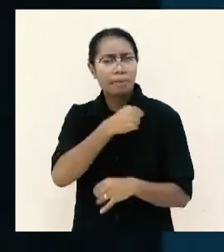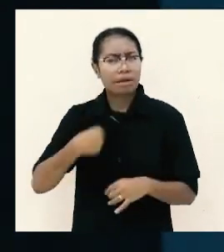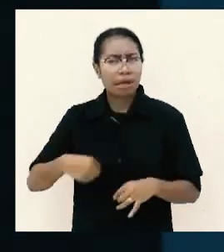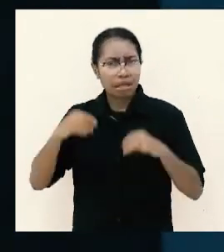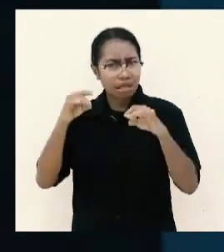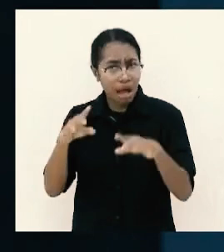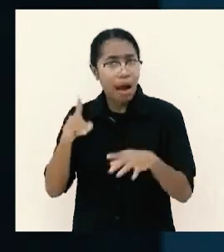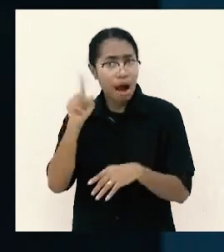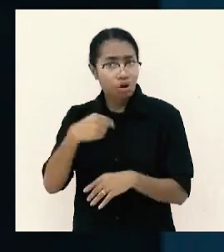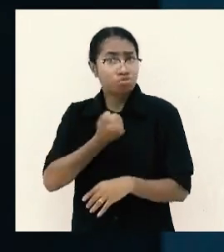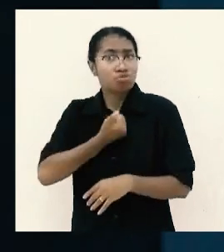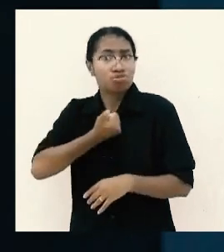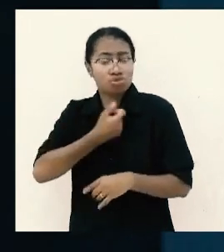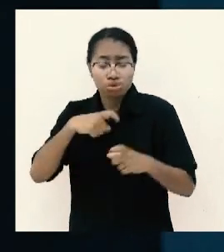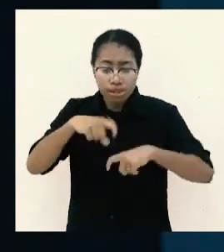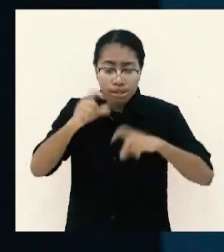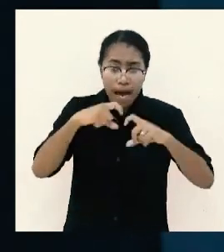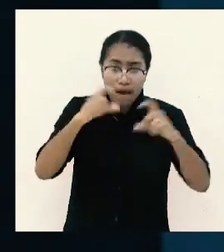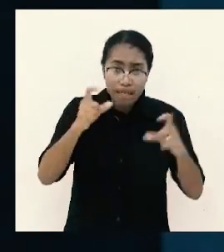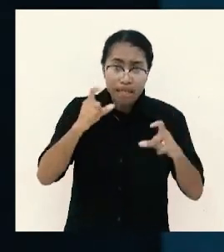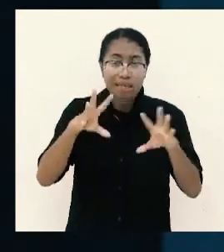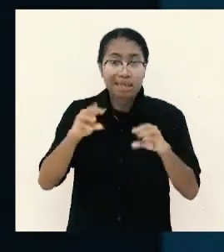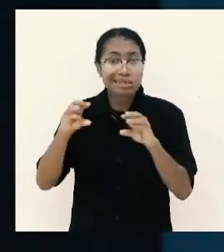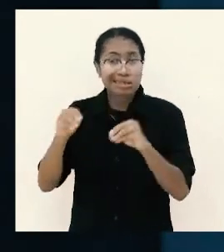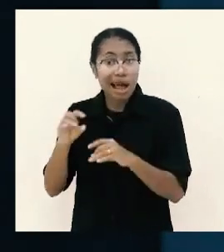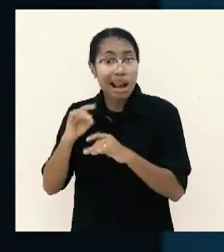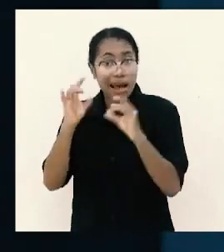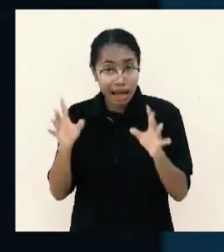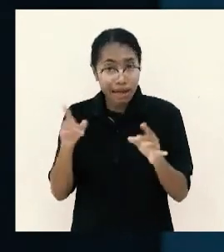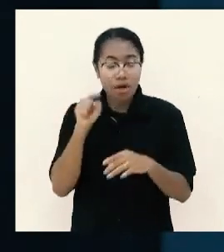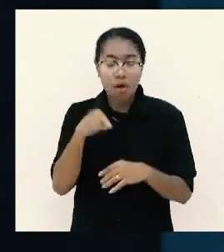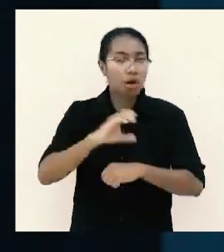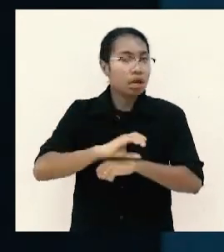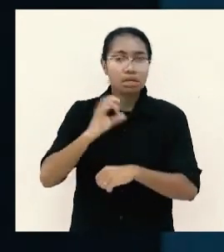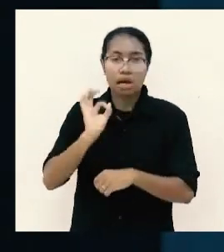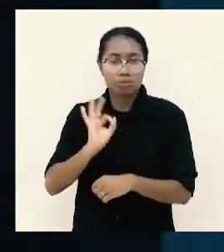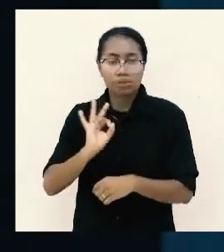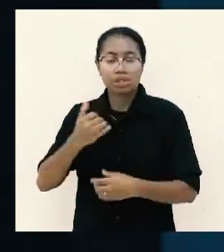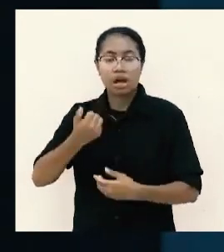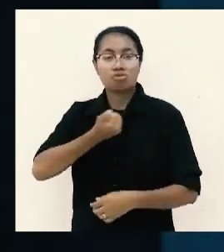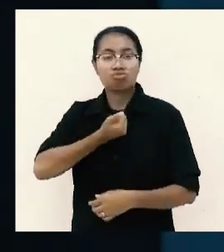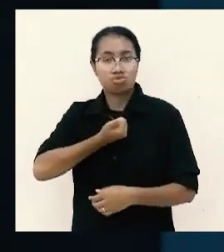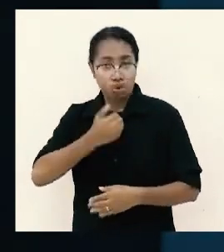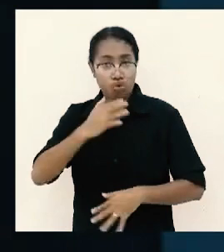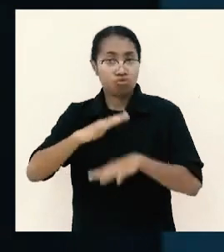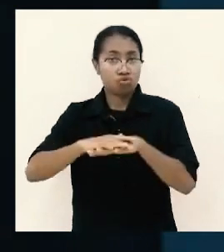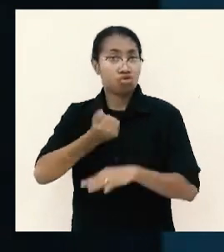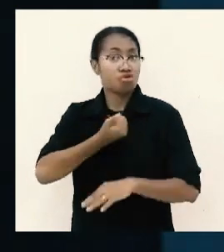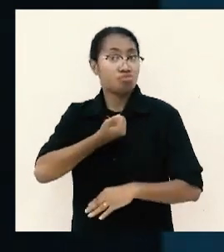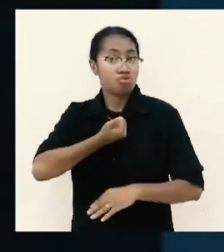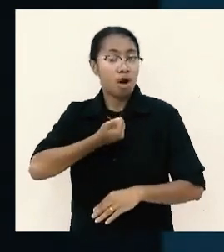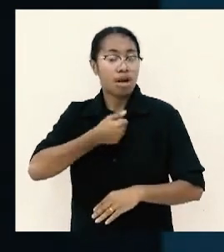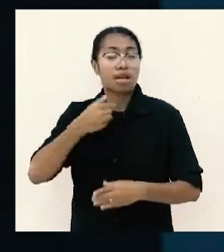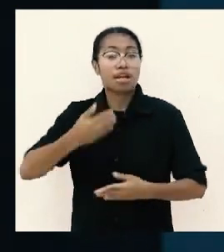lain kalau memang gereja tidak sanggup membiayai hidupnya maka kita izinkan pendeta untuk